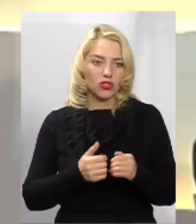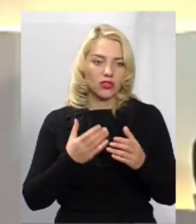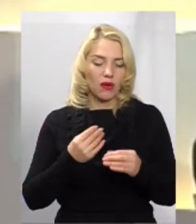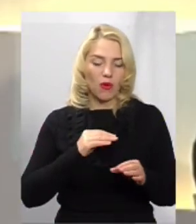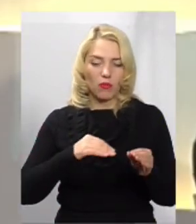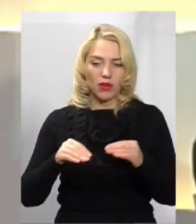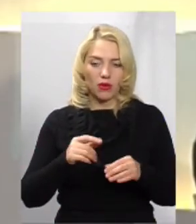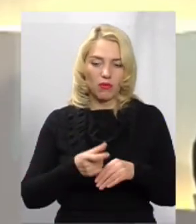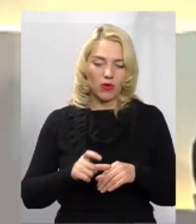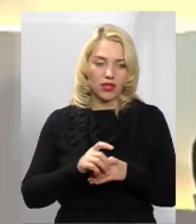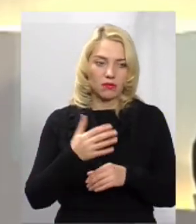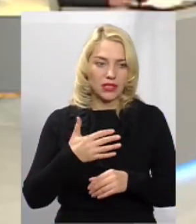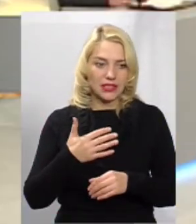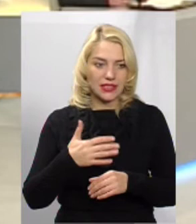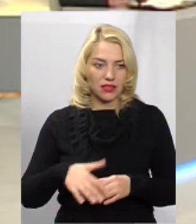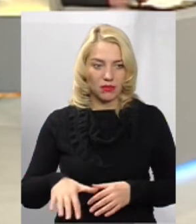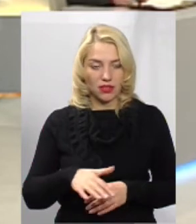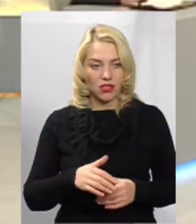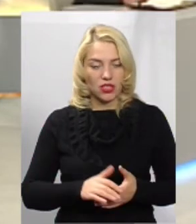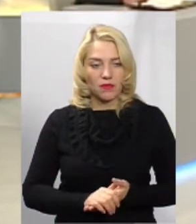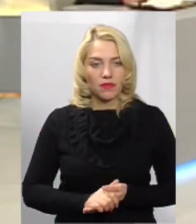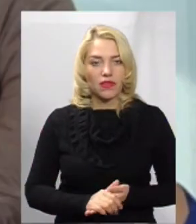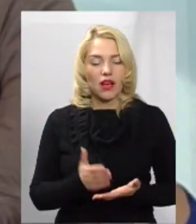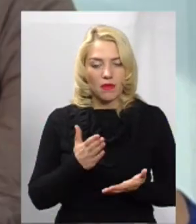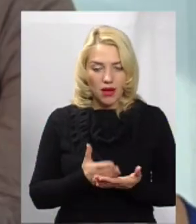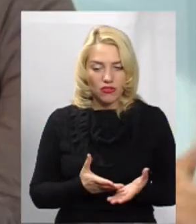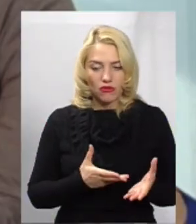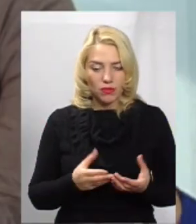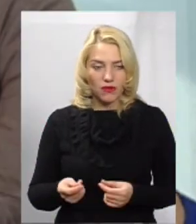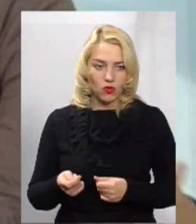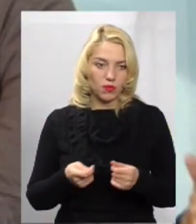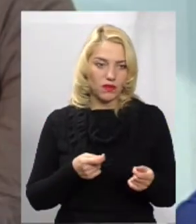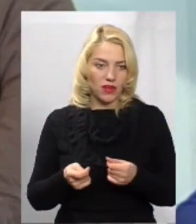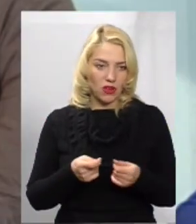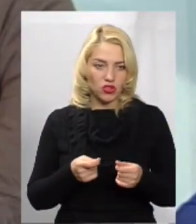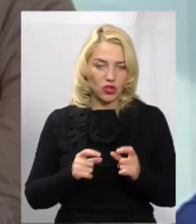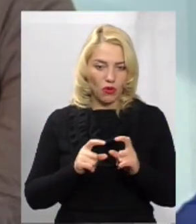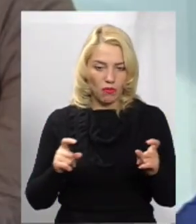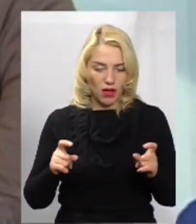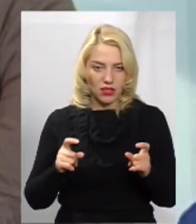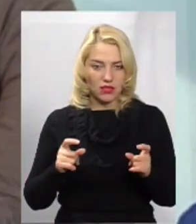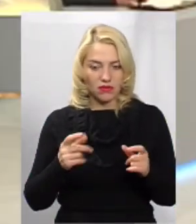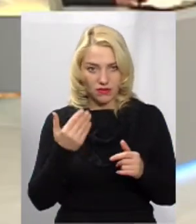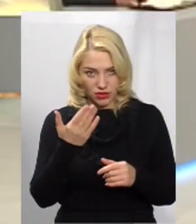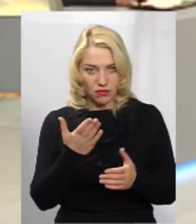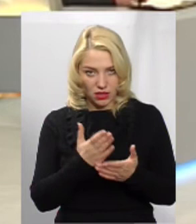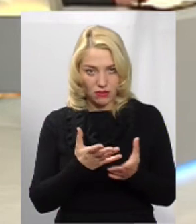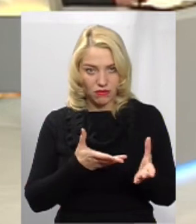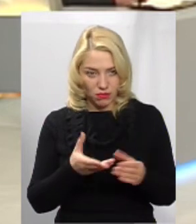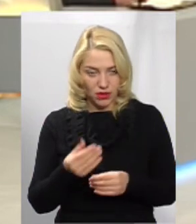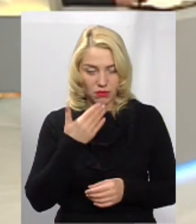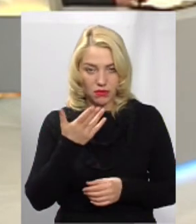майданчиків. А ви маєте вплив на управляючі компанії муніципальні? Ви маєте вплив безпосередній? Маємо вплив безпосередній, так.